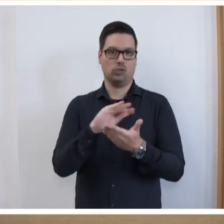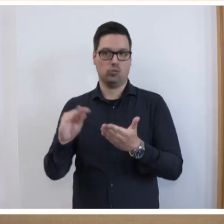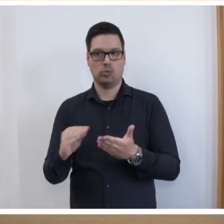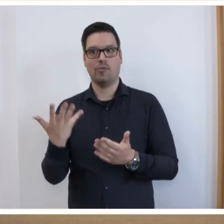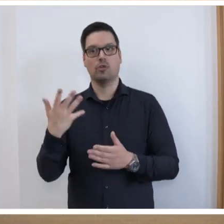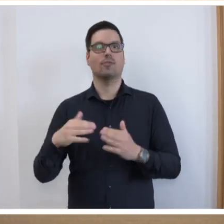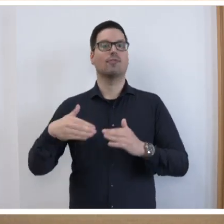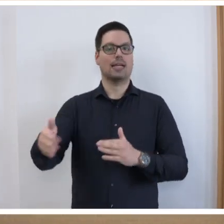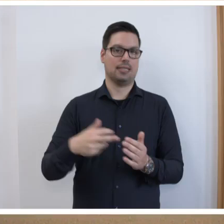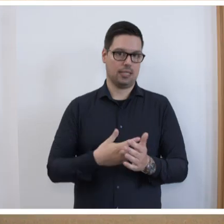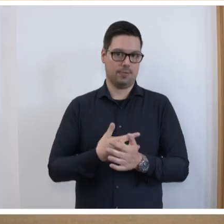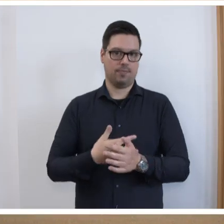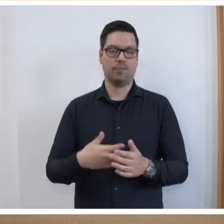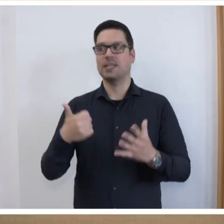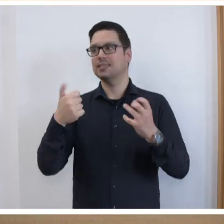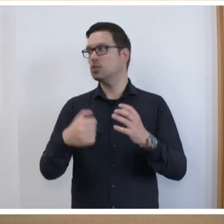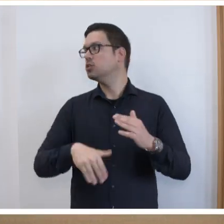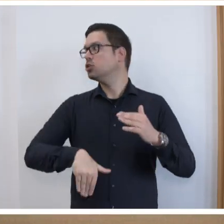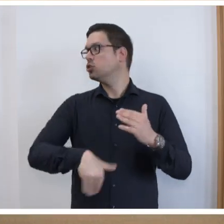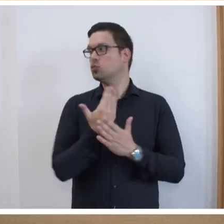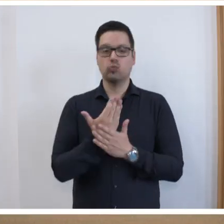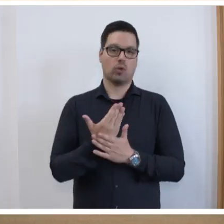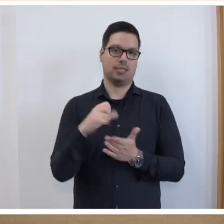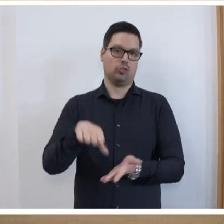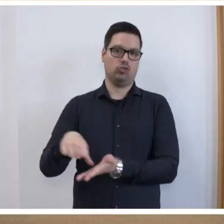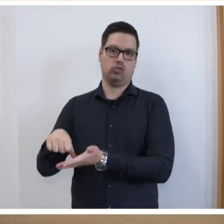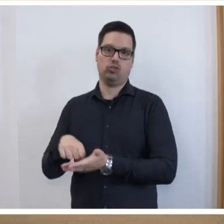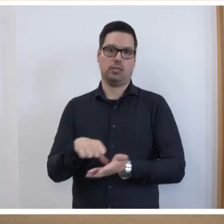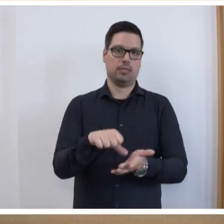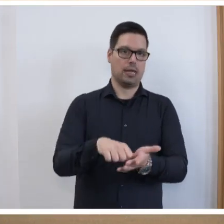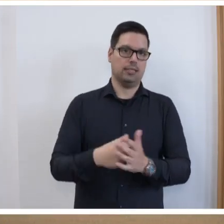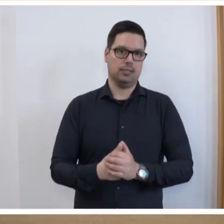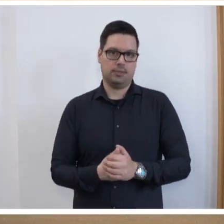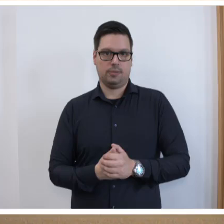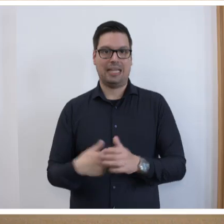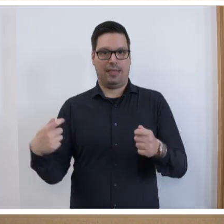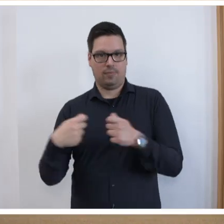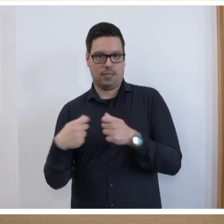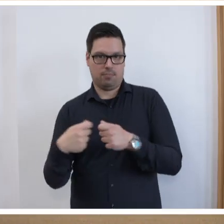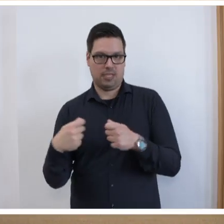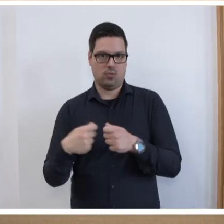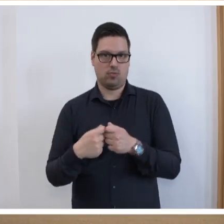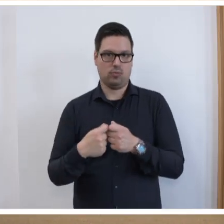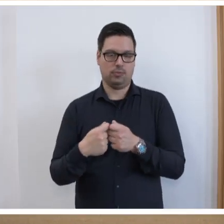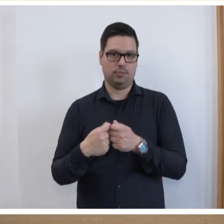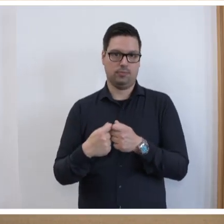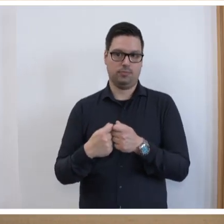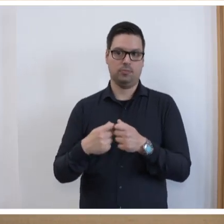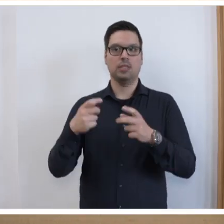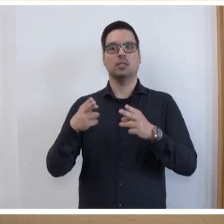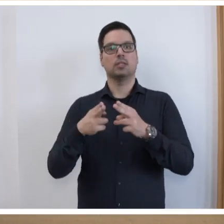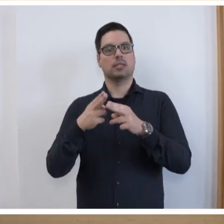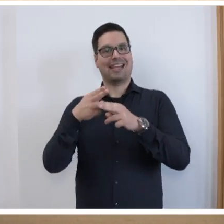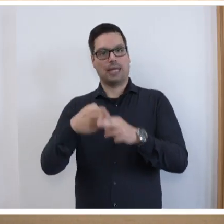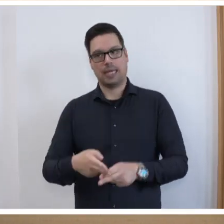geschaffen. Damit 60 neue Stellen, die wir besetzen können. In Verbindung mit Ruhestandsversetzungen sowie dem